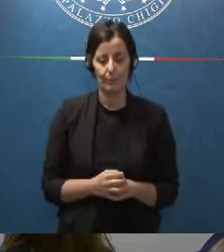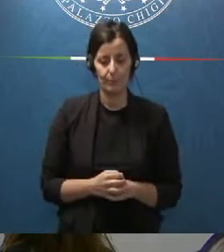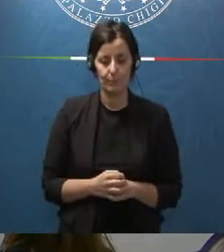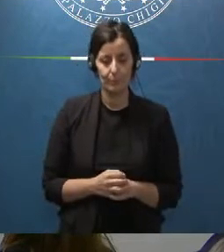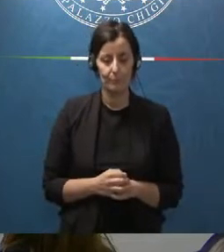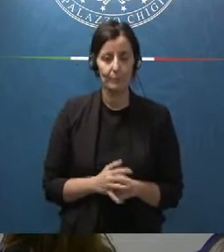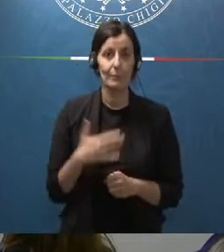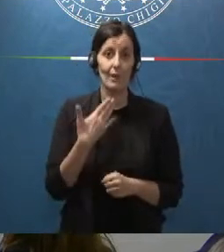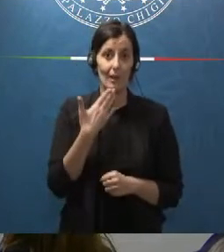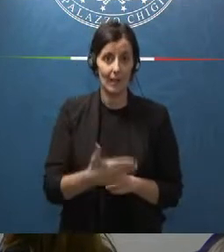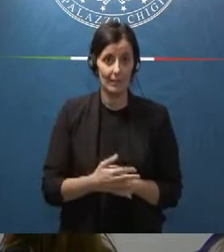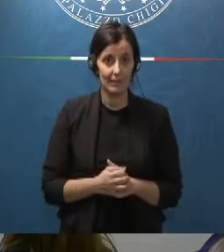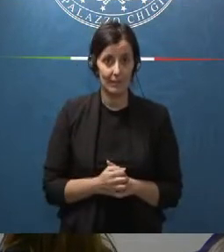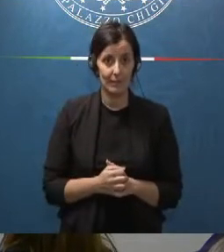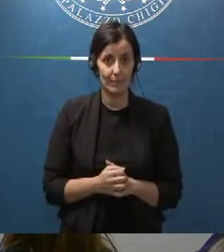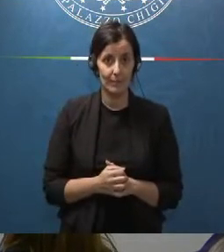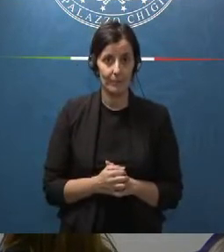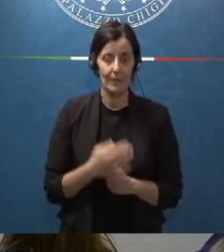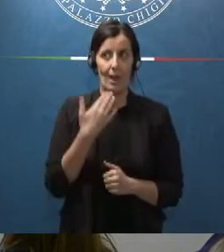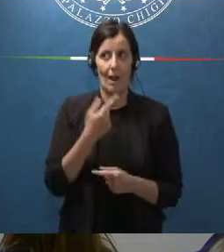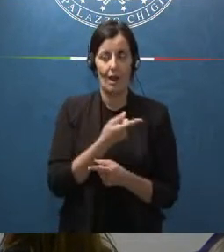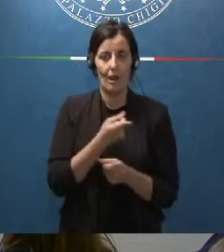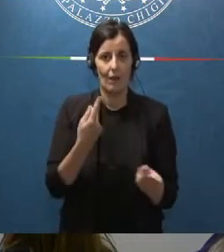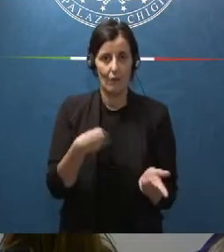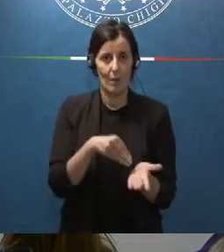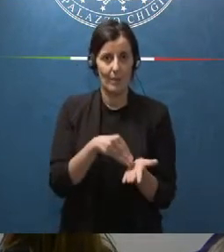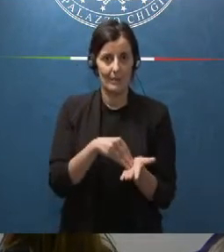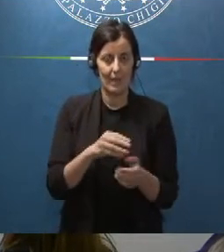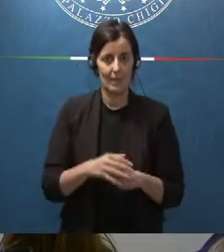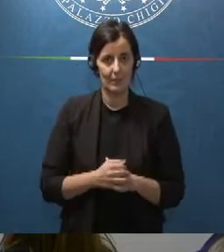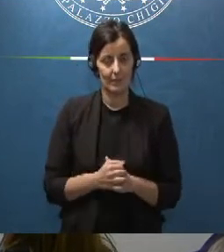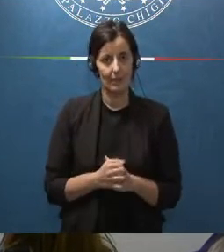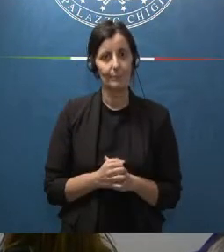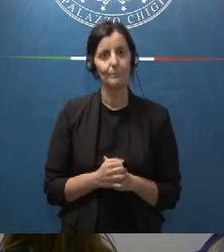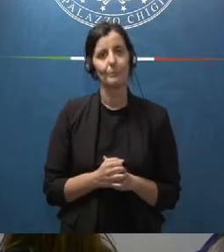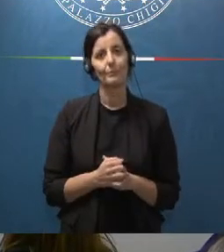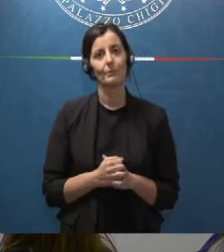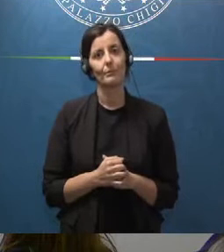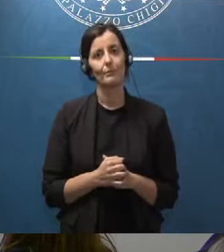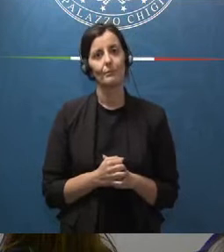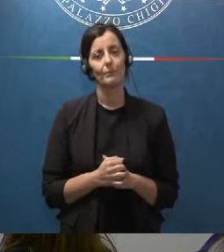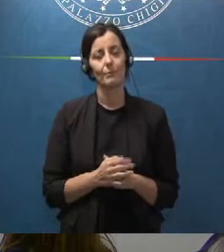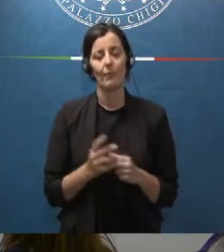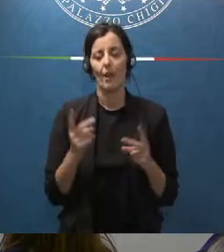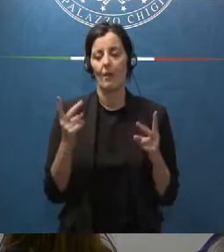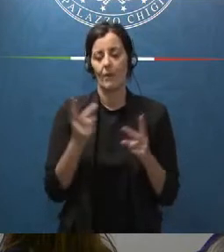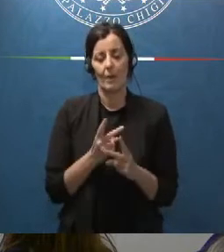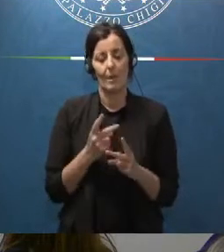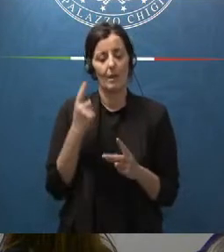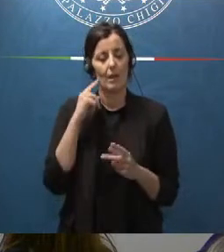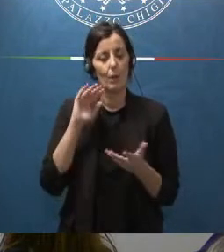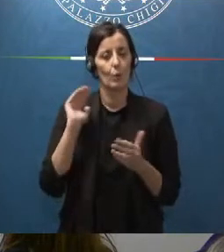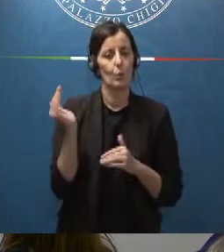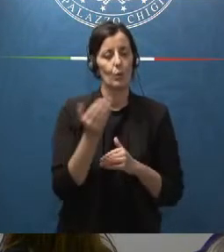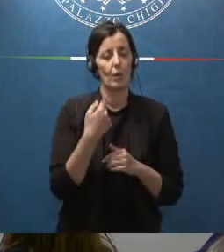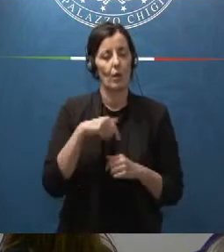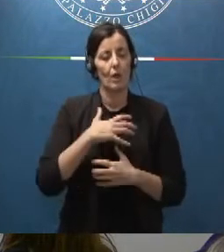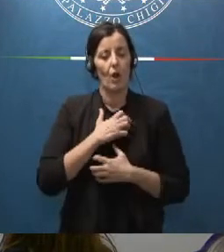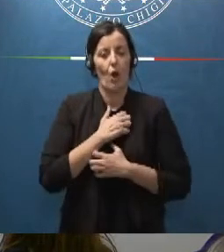Grazie per la vostra presenza. Naturalmente ci associamo tutti commossi al